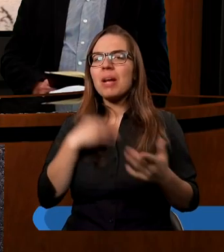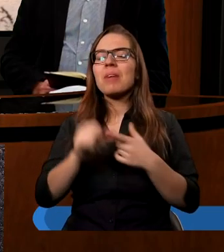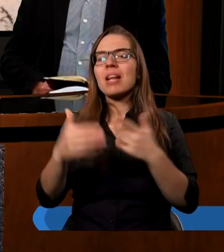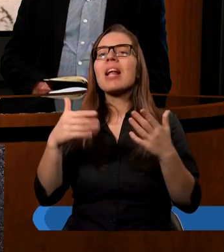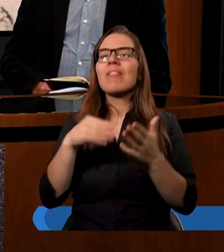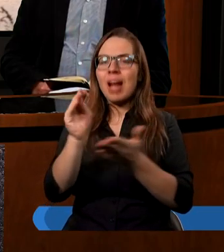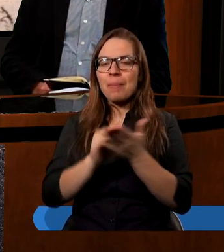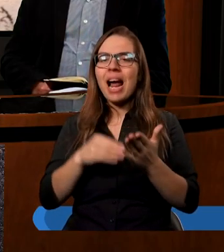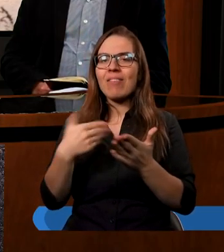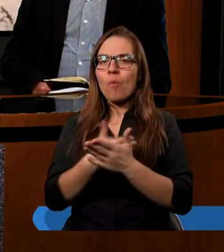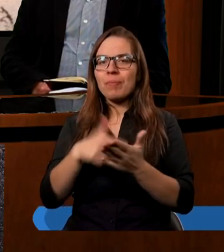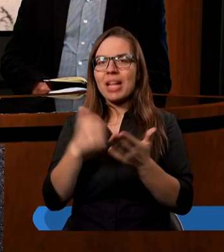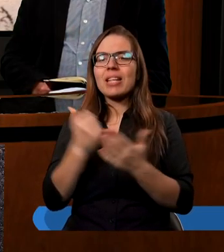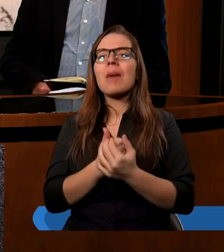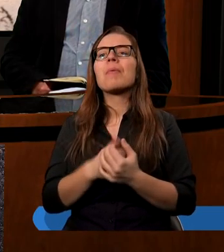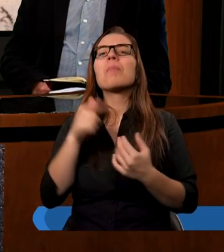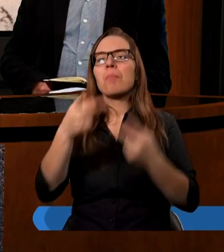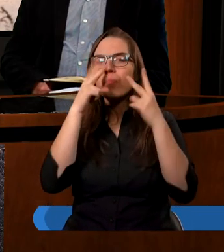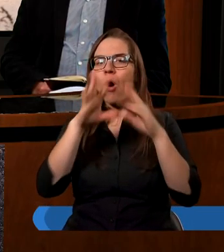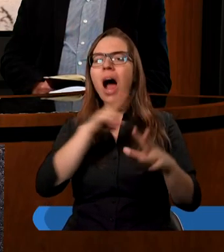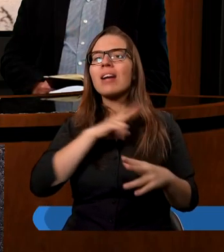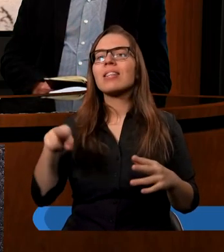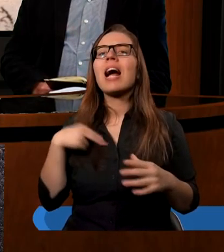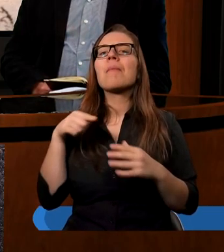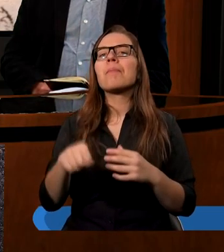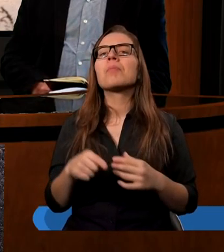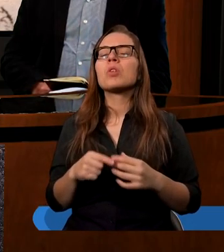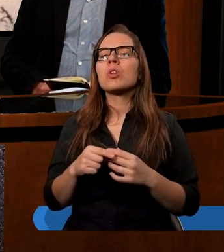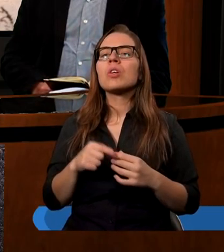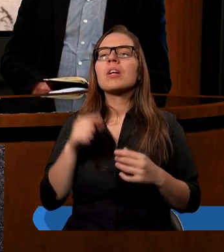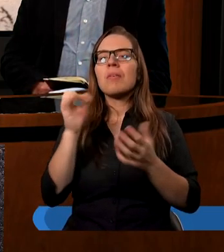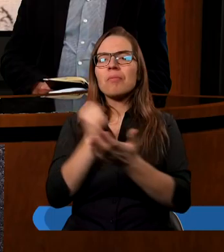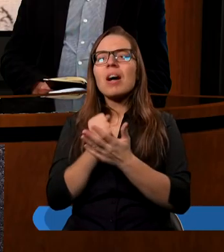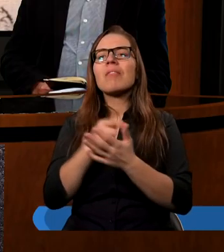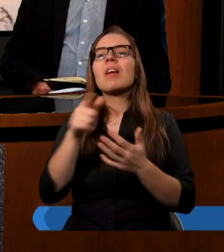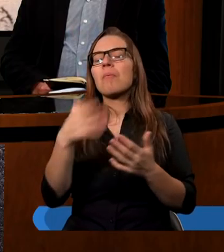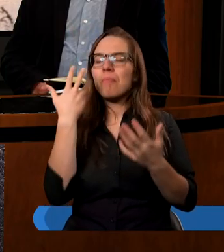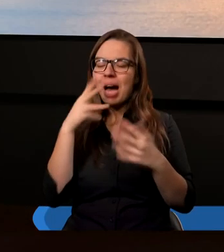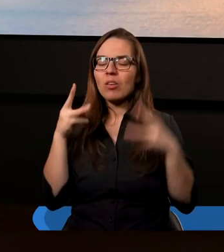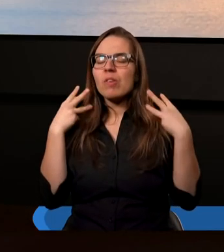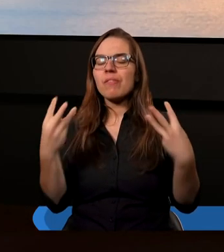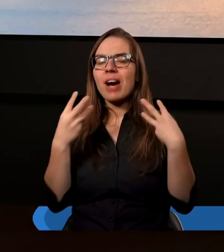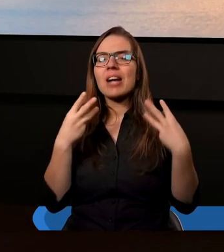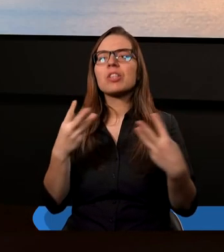Testamencie zasadzie, która pokazuje nam też, że Dziesięcina Nowym Testamencie była bardzo ważna.